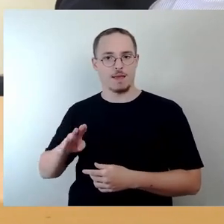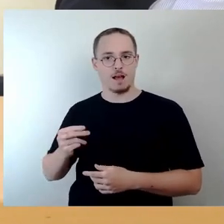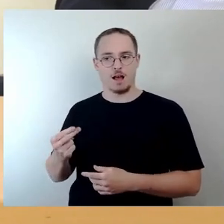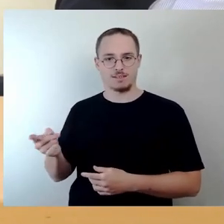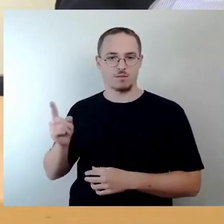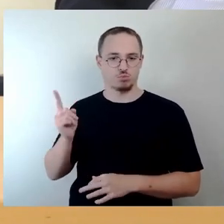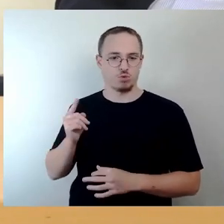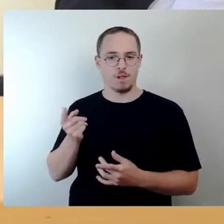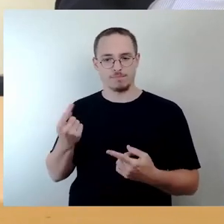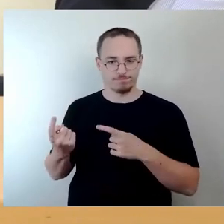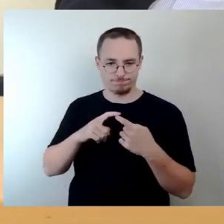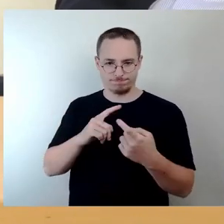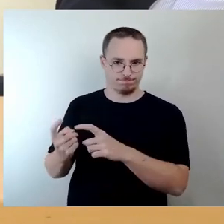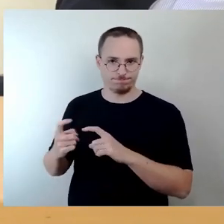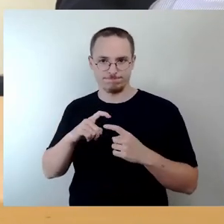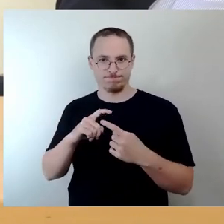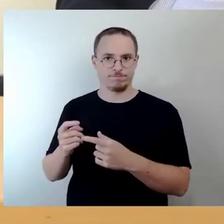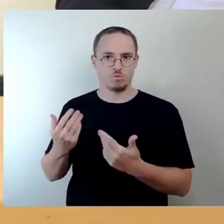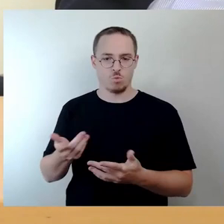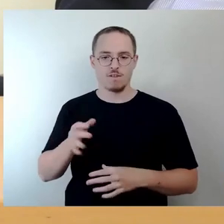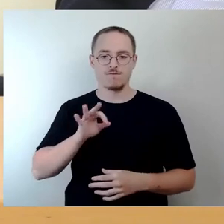ein Ziel der Verwaltung, besser werden zu können.